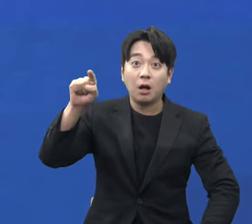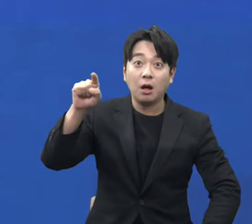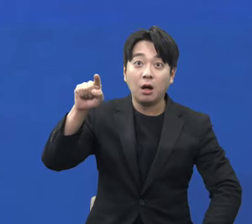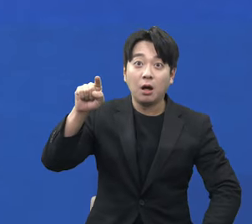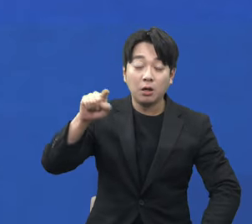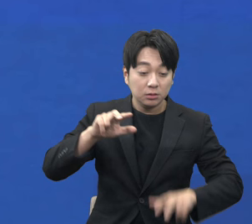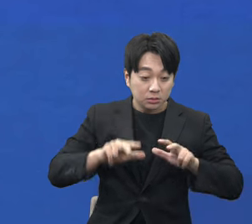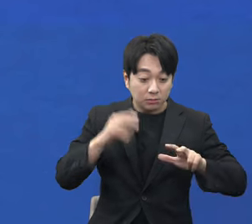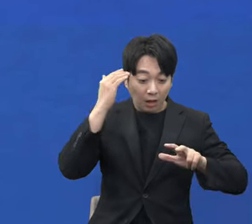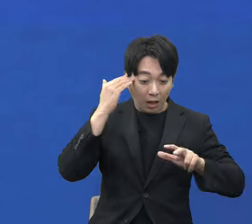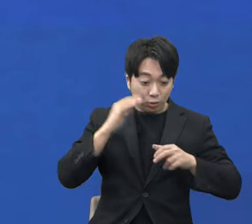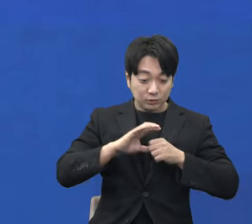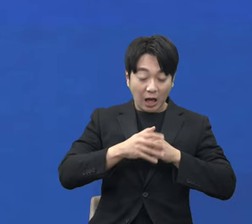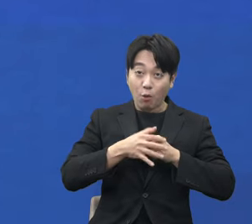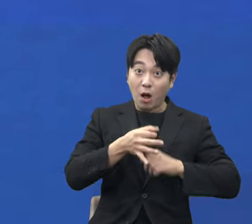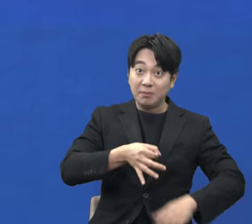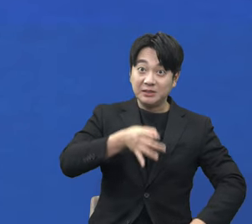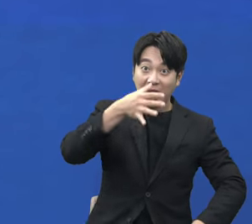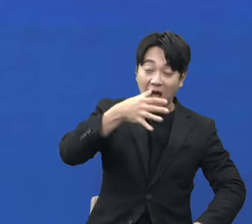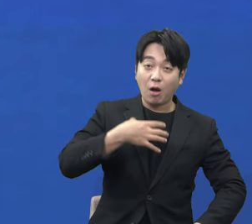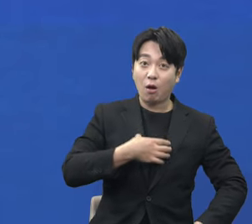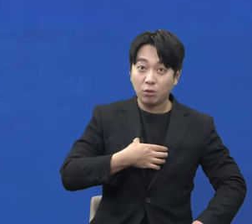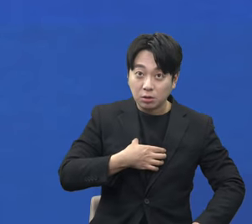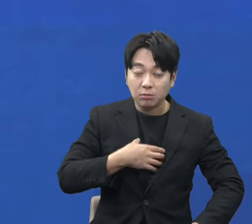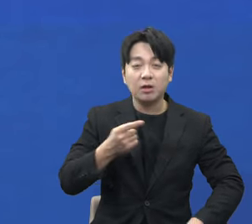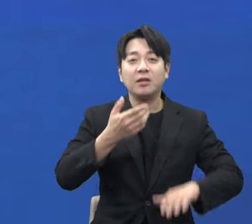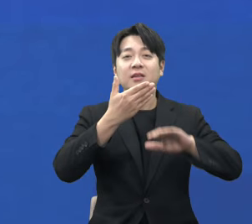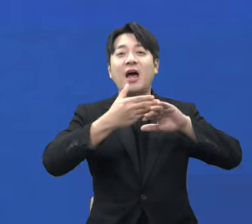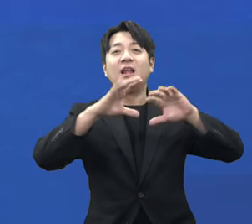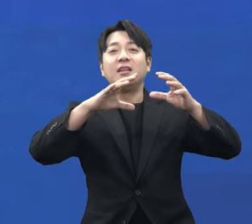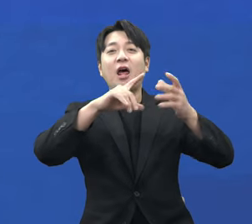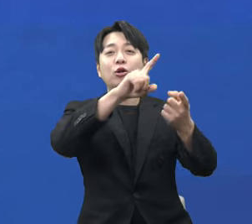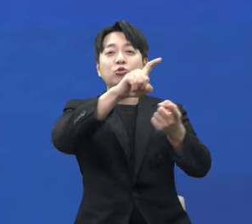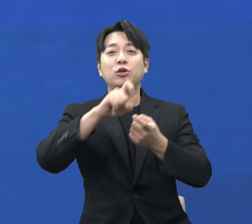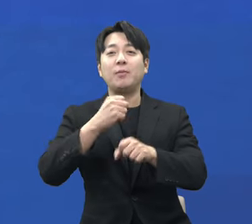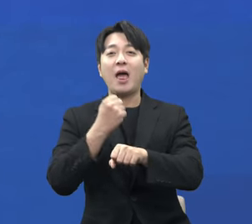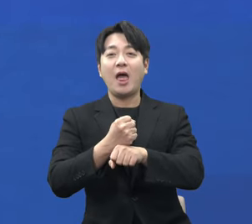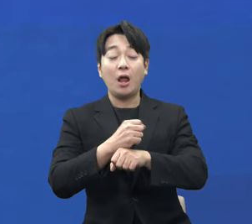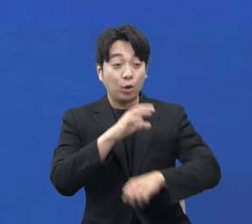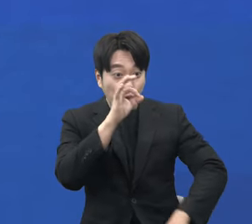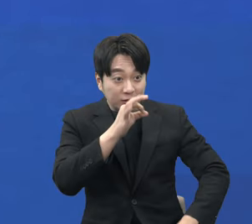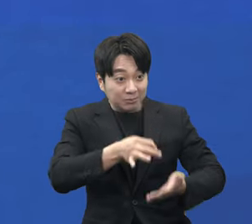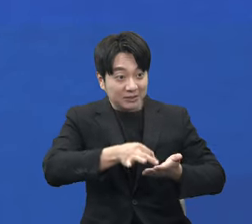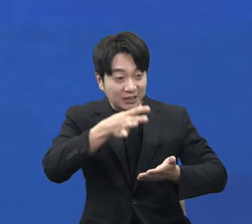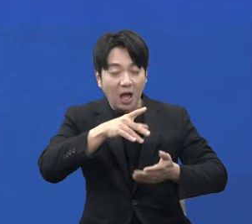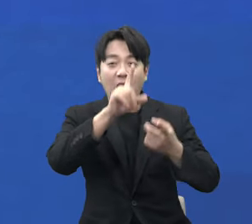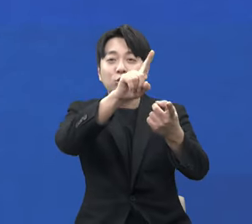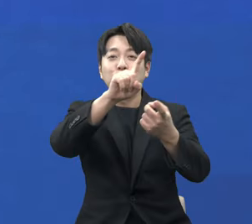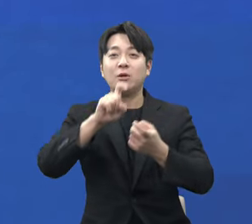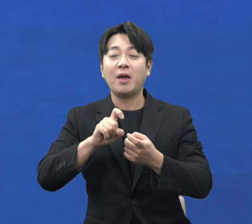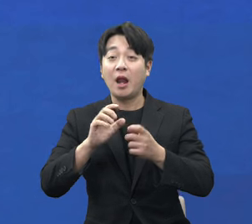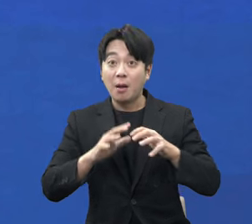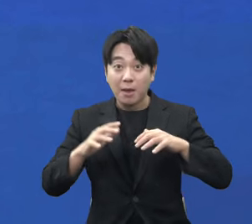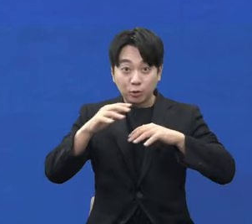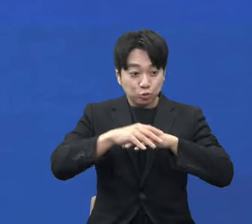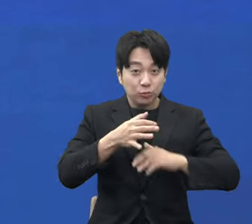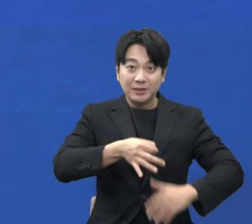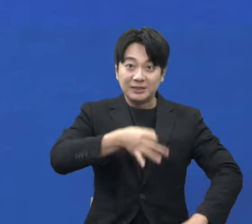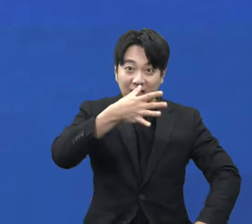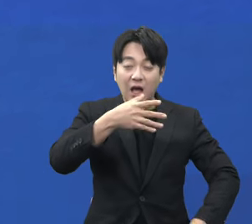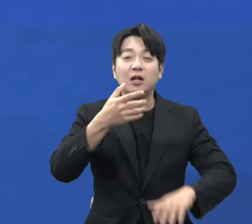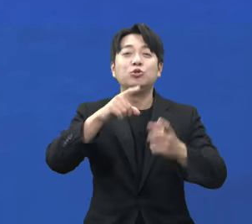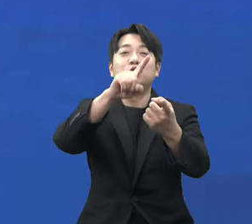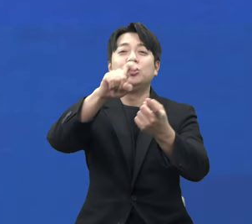수입합니다. 소고기 비싸다 소 돼지 닭 수입하라 배추가 비싸다 당장 배추 수입하라 이런